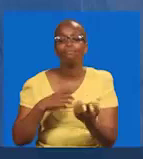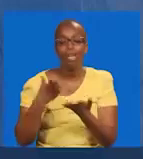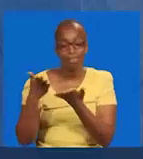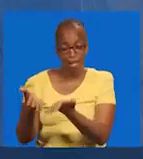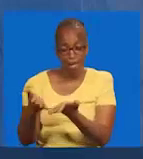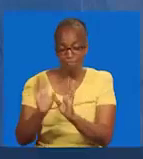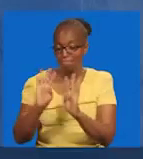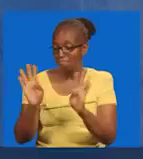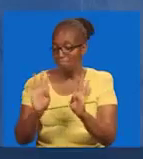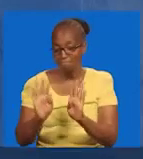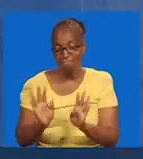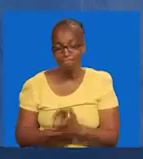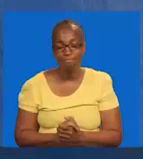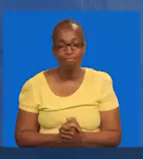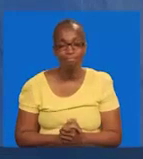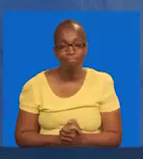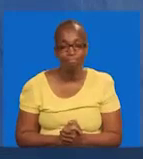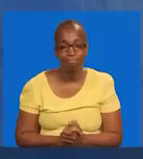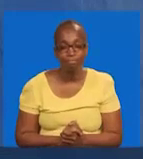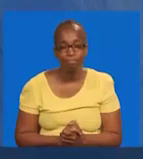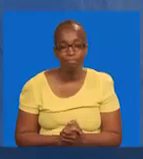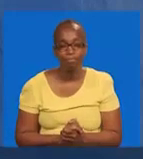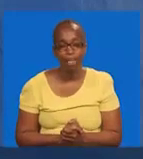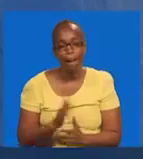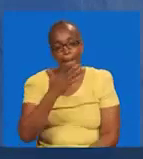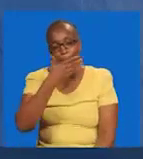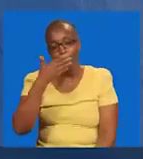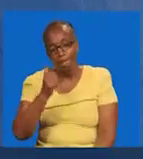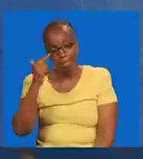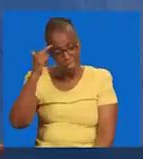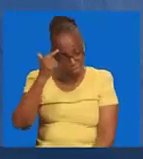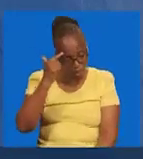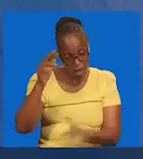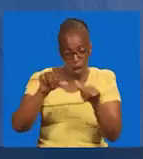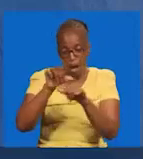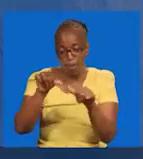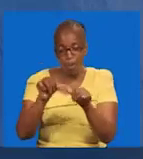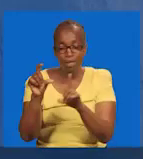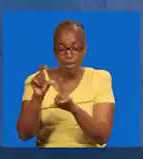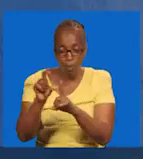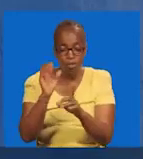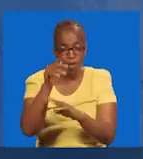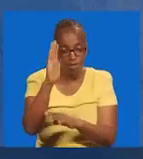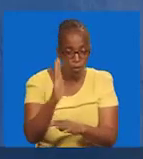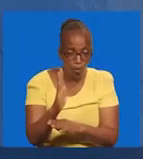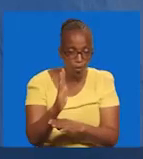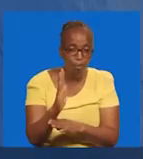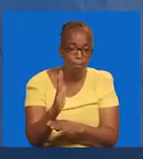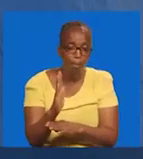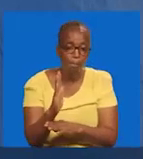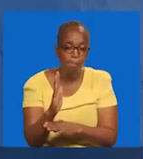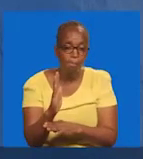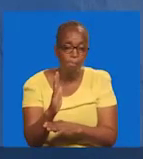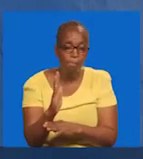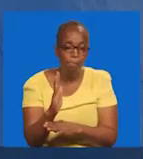wafu. Ayuko hapa. Hepu fikiria. Maneno ya mungu. Yanangongelejwa.